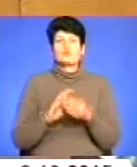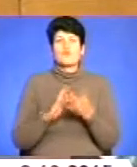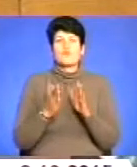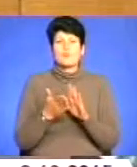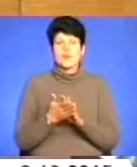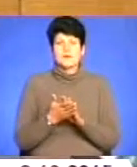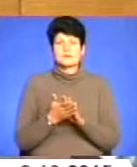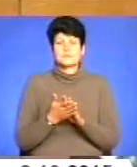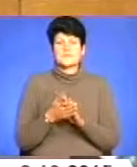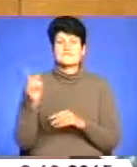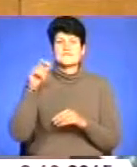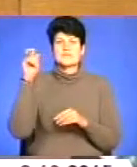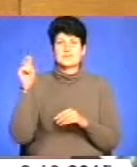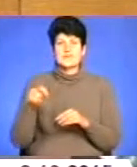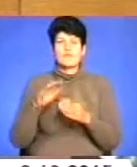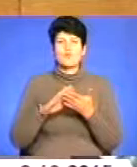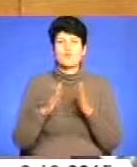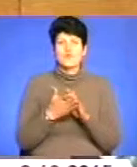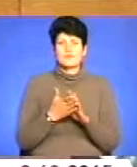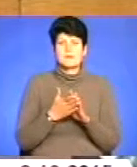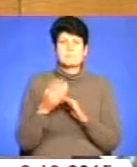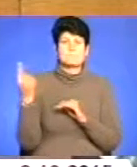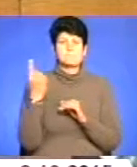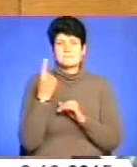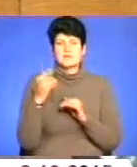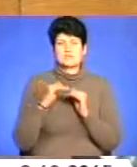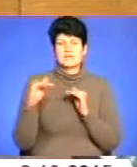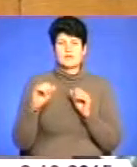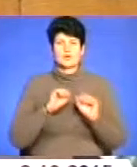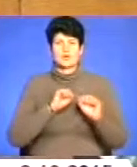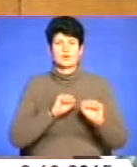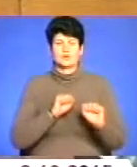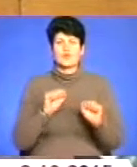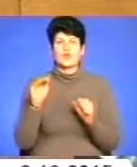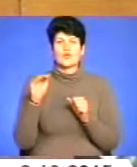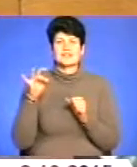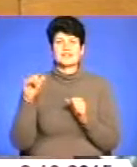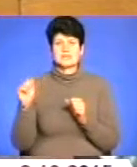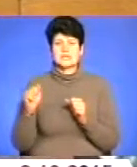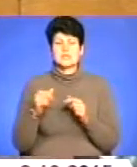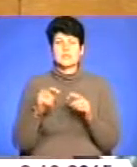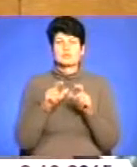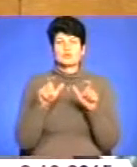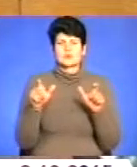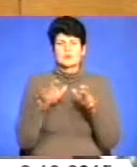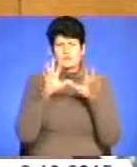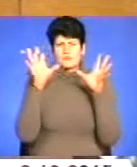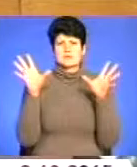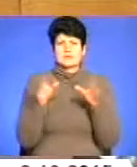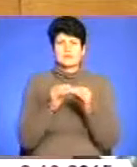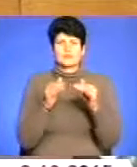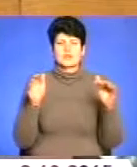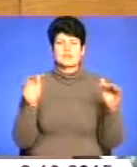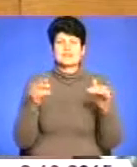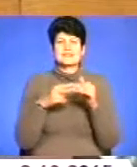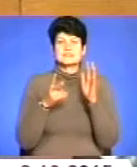війни, в умовах першої лінії оборони фортифікаційні споруди протяжністю загальною майже